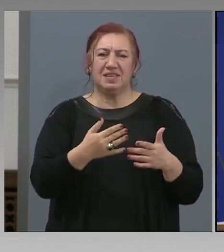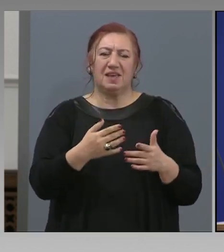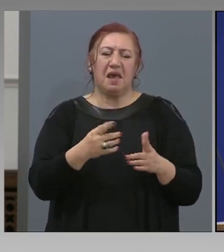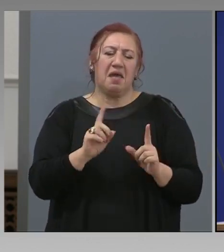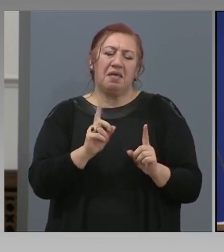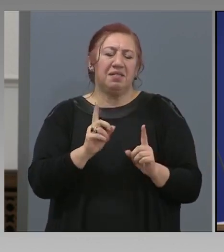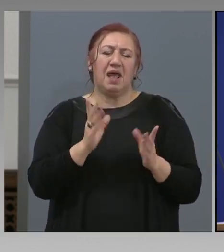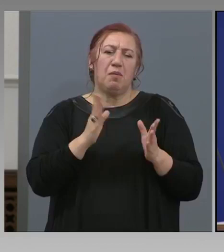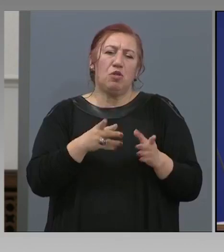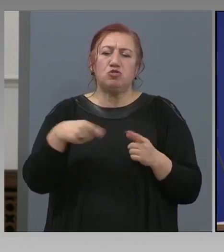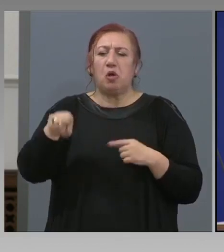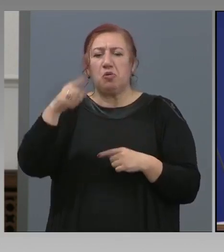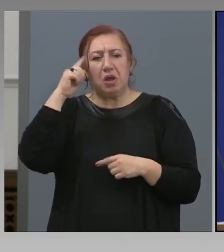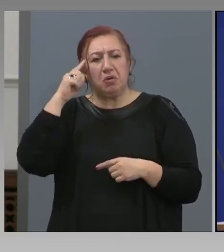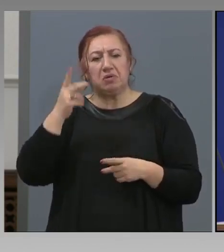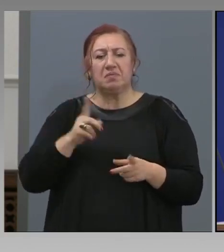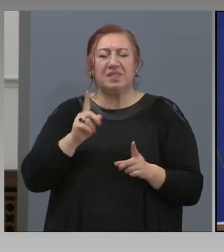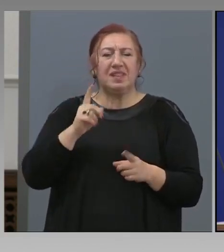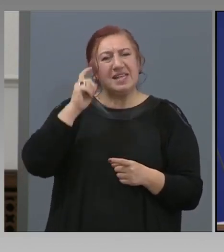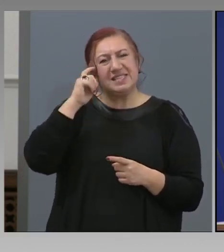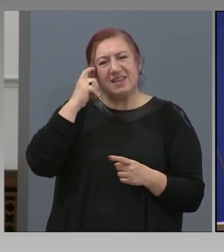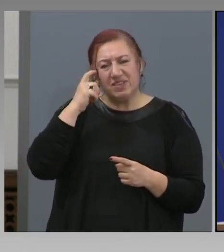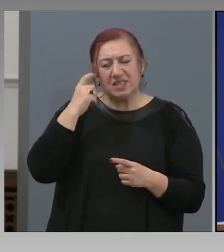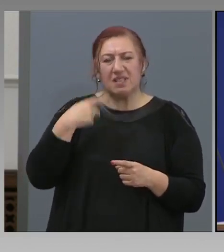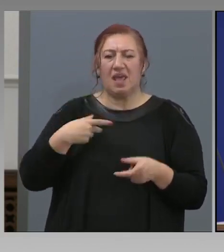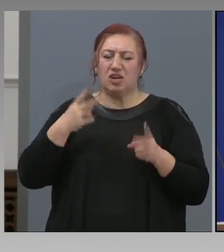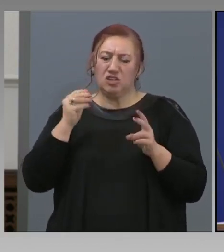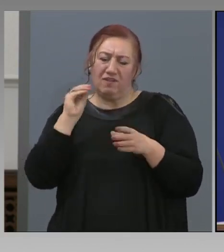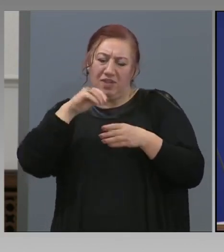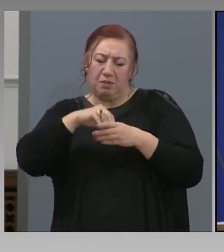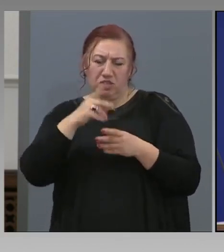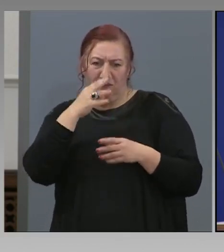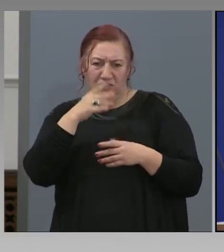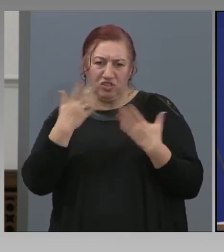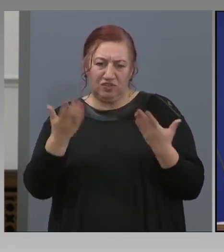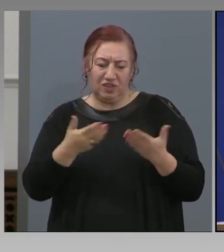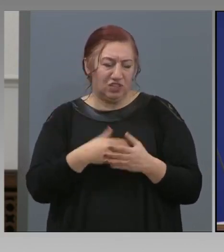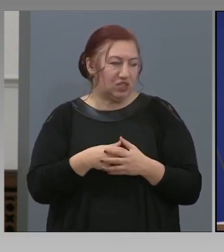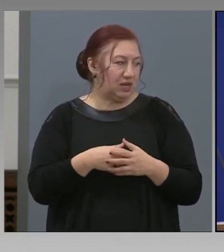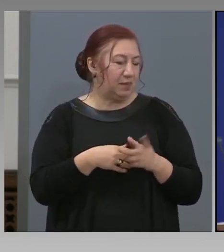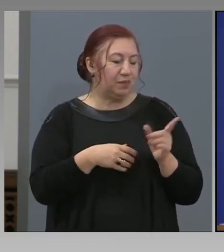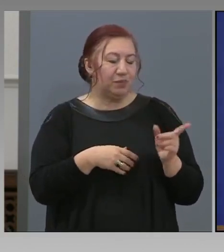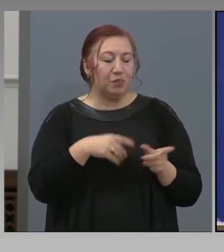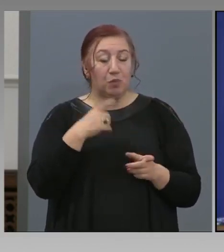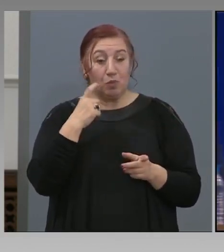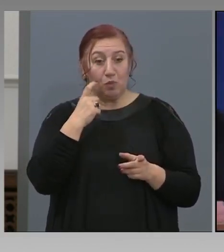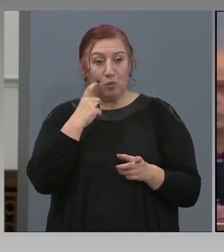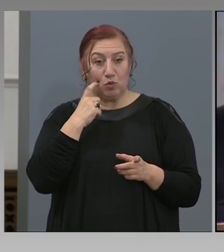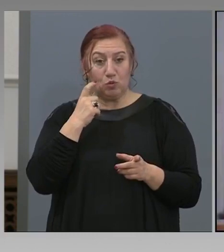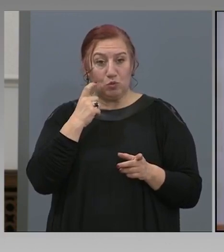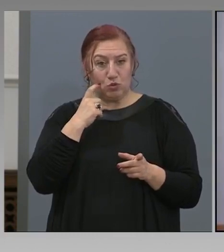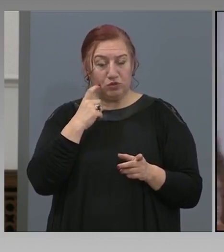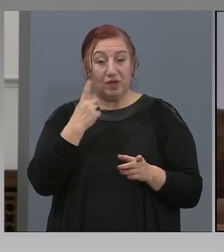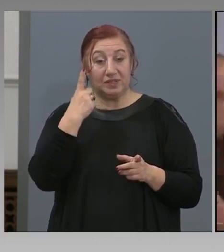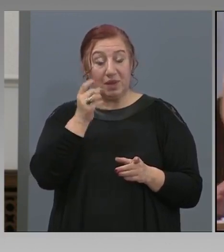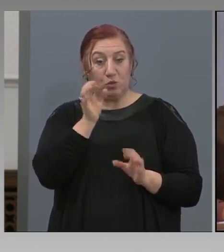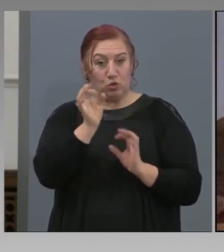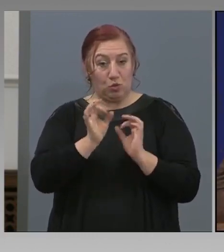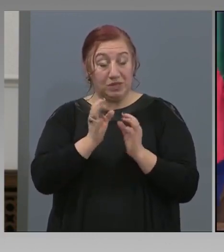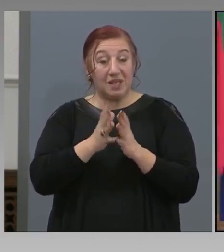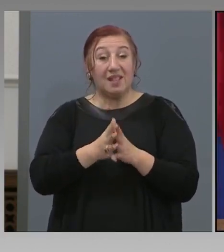някакви данни, които не отговарят на истината. Добър ден, Петър Манефут. Само да обясна най-голямата полза.